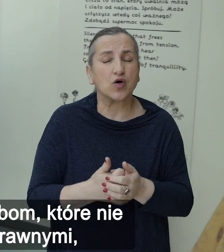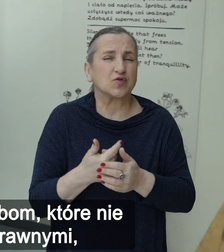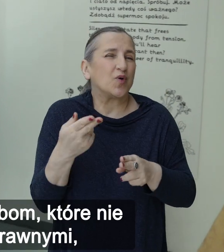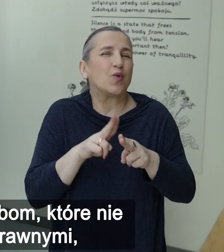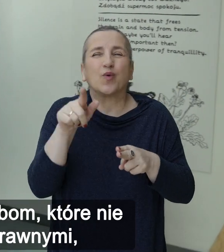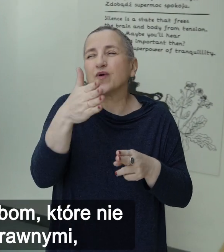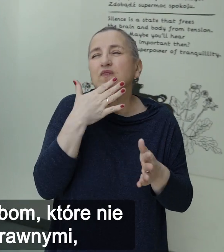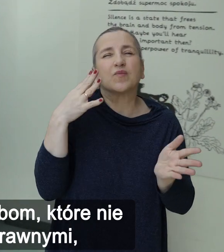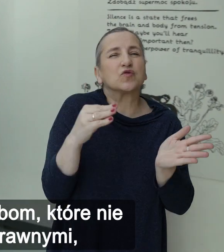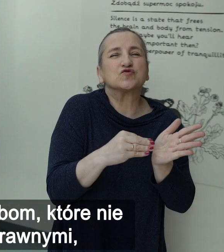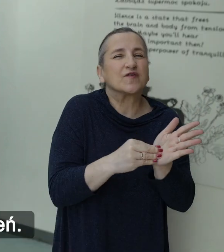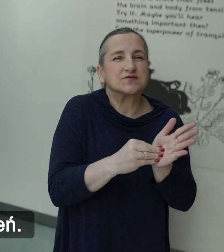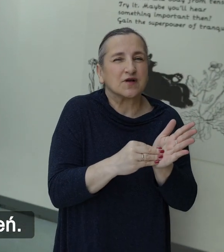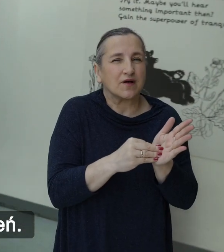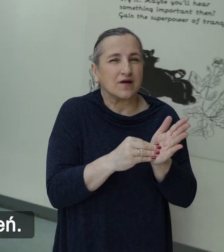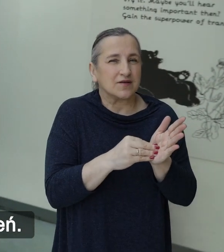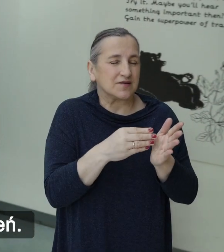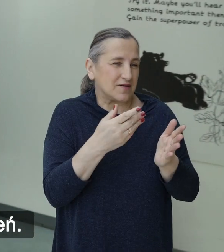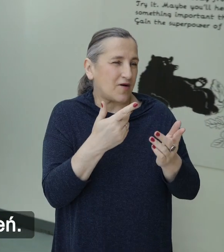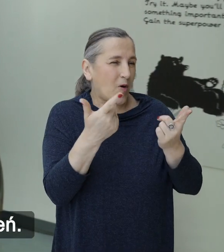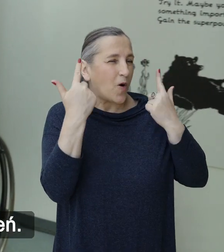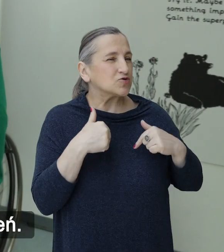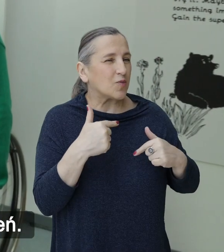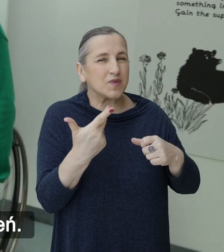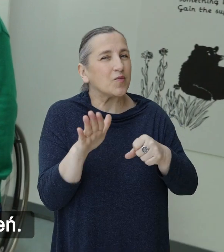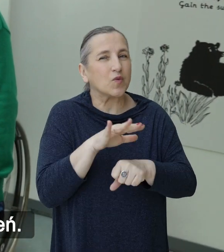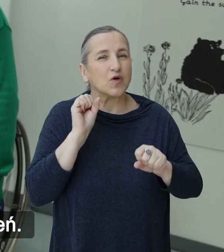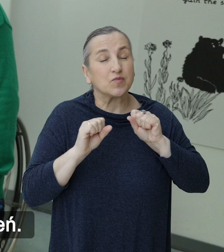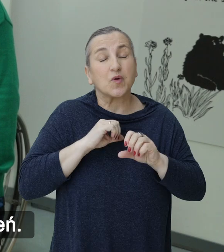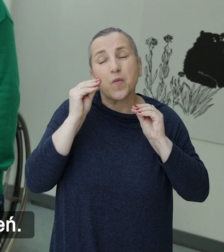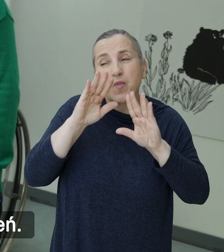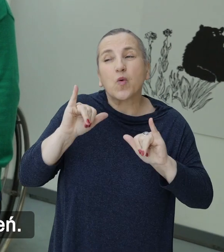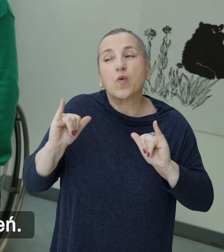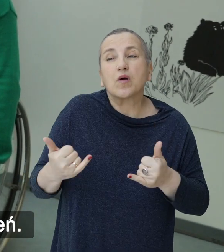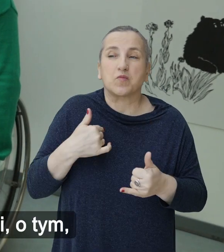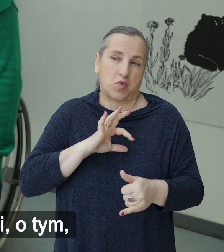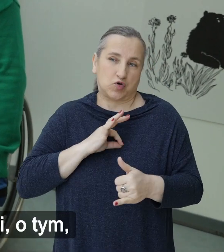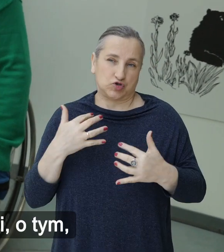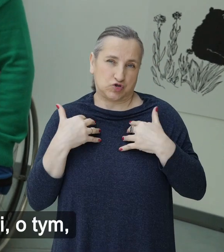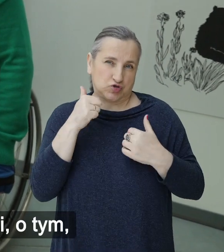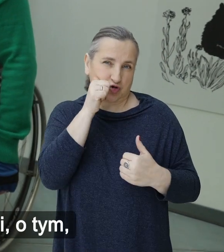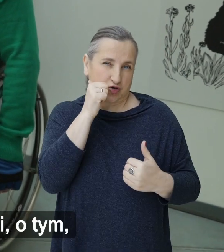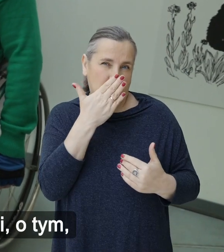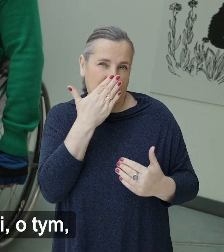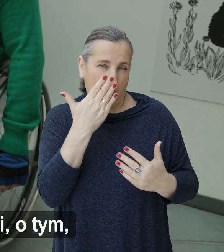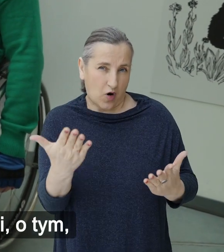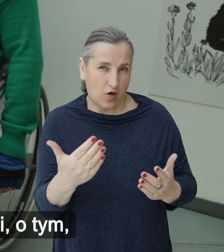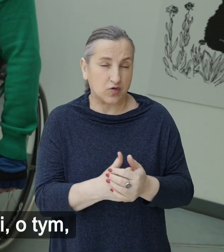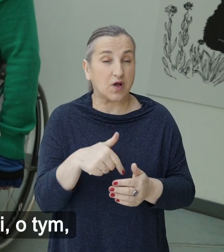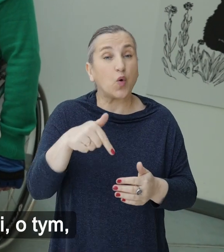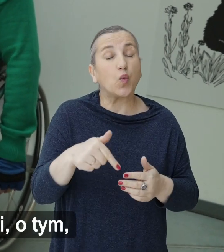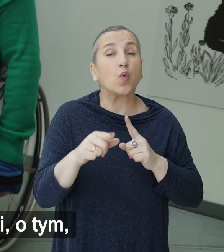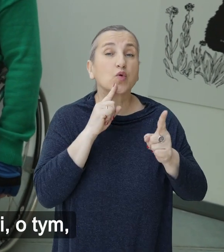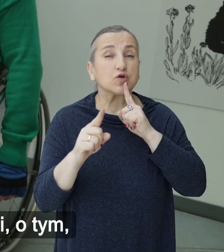z osobami niepełnosprawnymi, jak można funkcjonować na co dzień. Tutaj rozmawiamy o